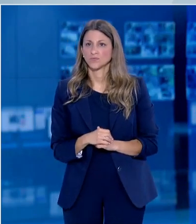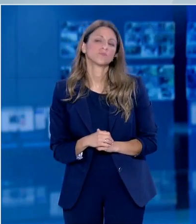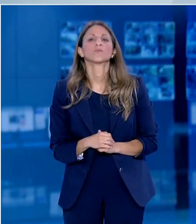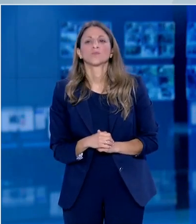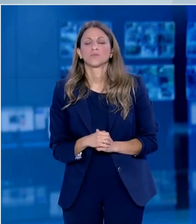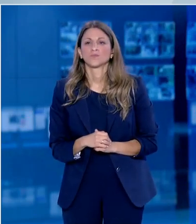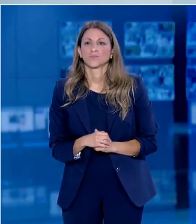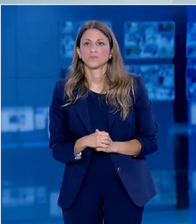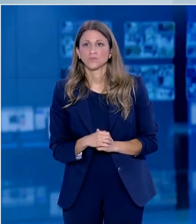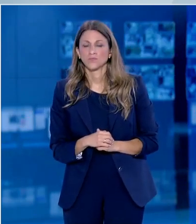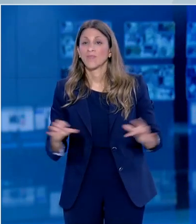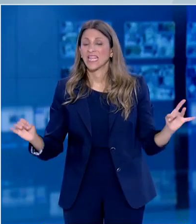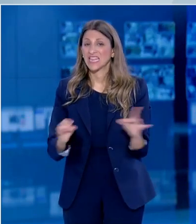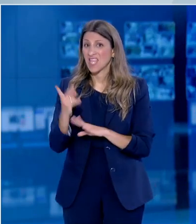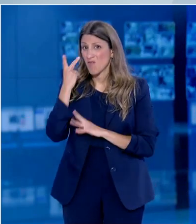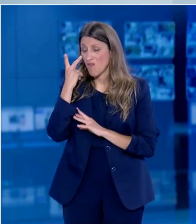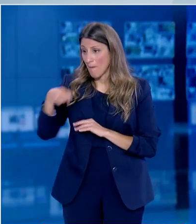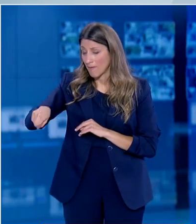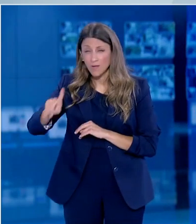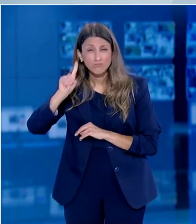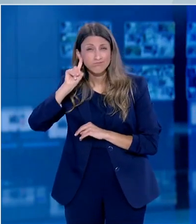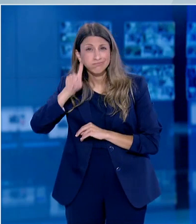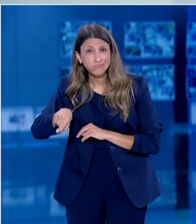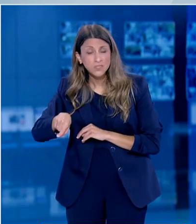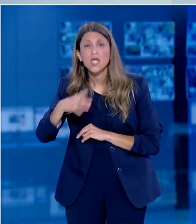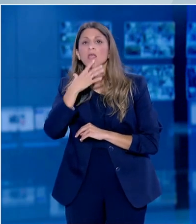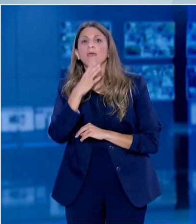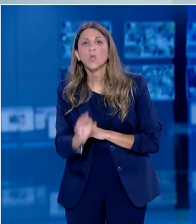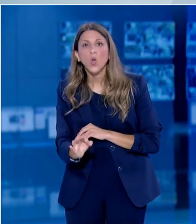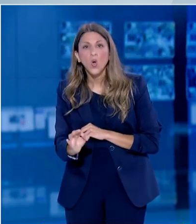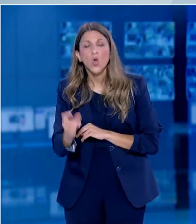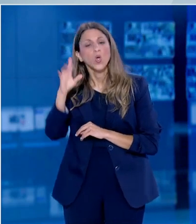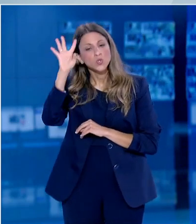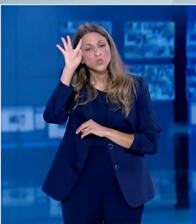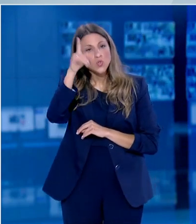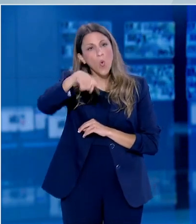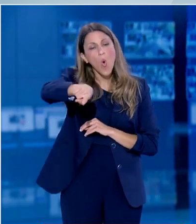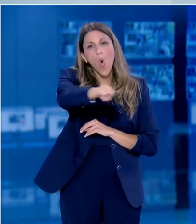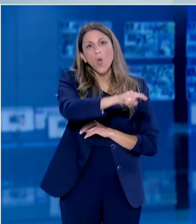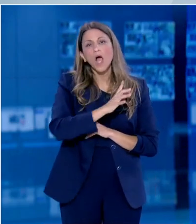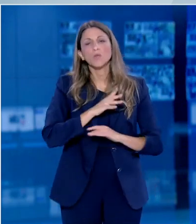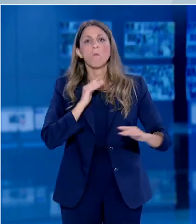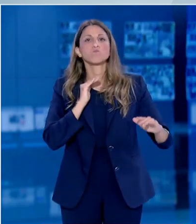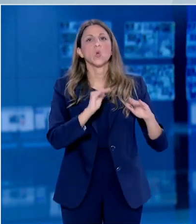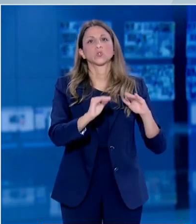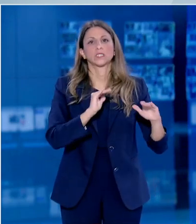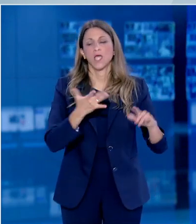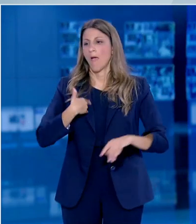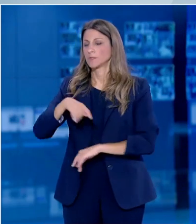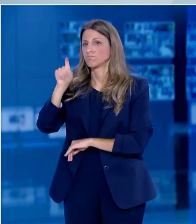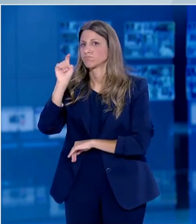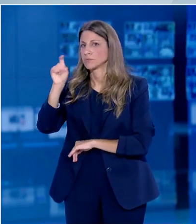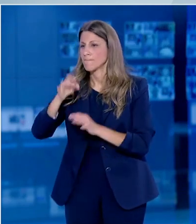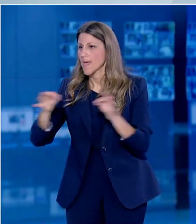μόνο λόγο. Για έναν μόνο λόγο. Γινόταν για να μπορέσουμε να προφυλάξουμε τη συντριπτική προσπάθεια των Ελλήνων πολιτών